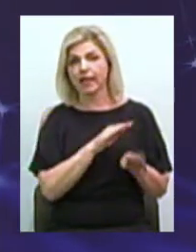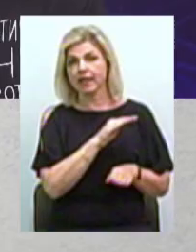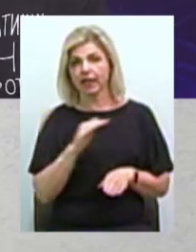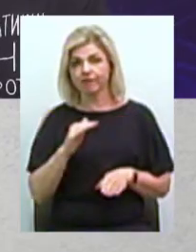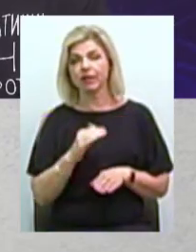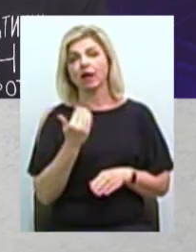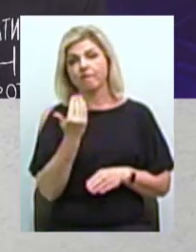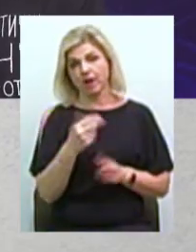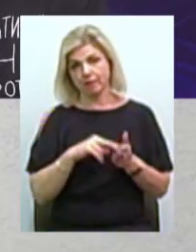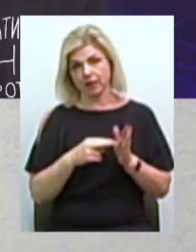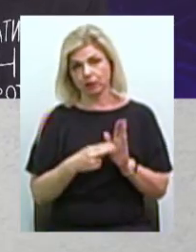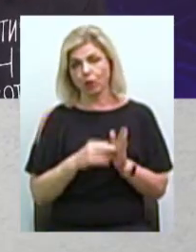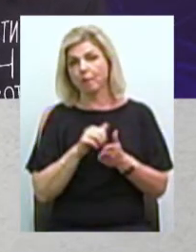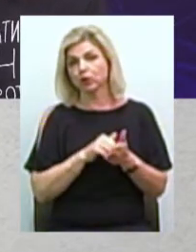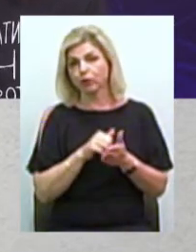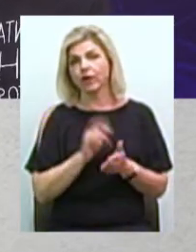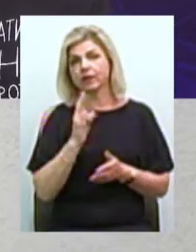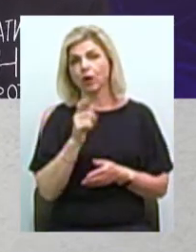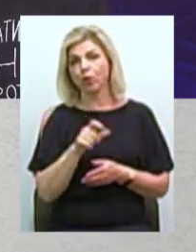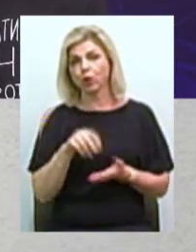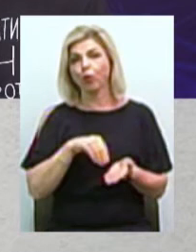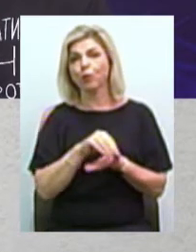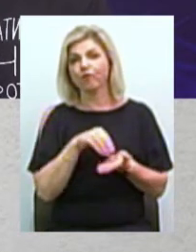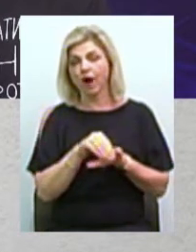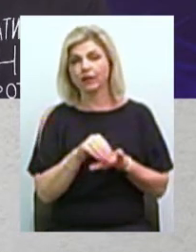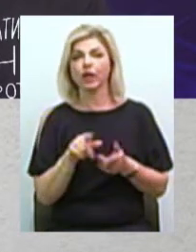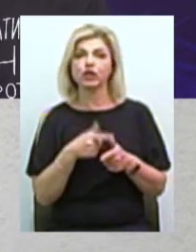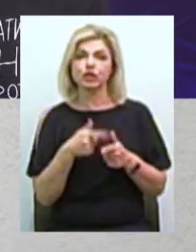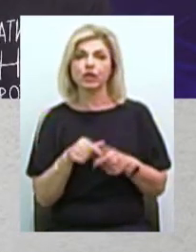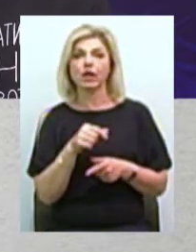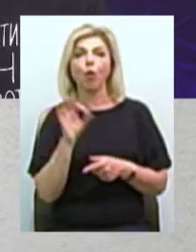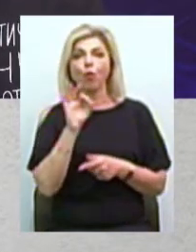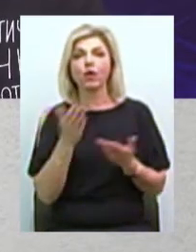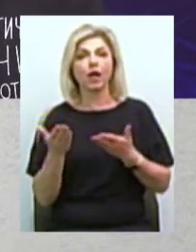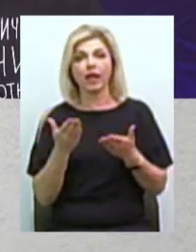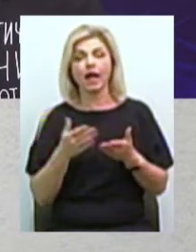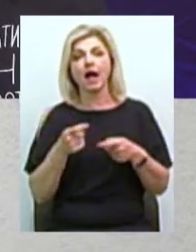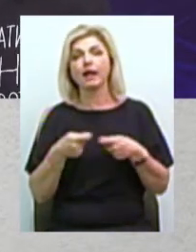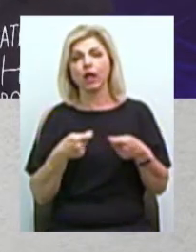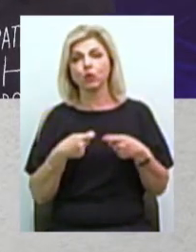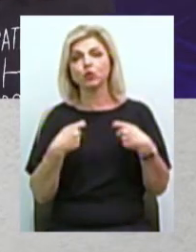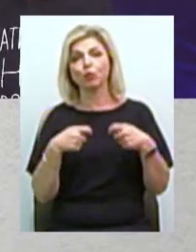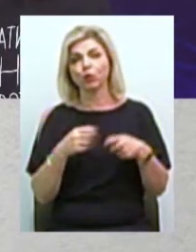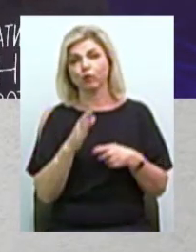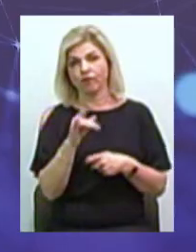ви плануєте мотивувати миколаївців купувати, чи саме про які ринки збиту ви говорите?